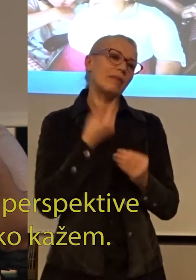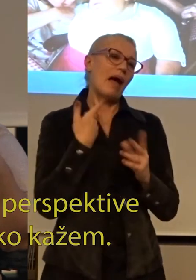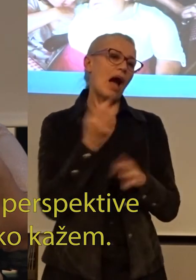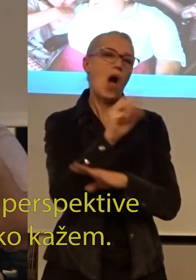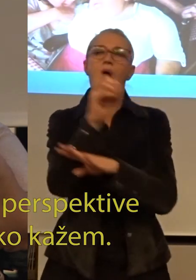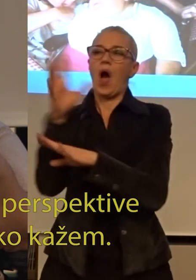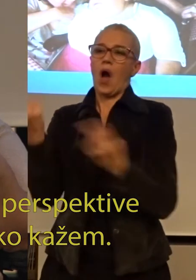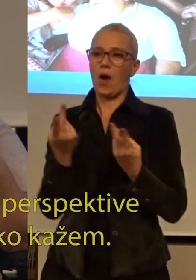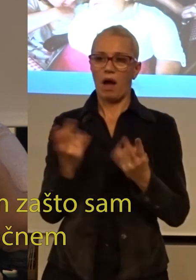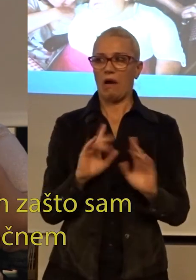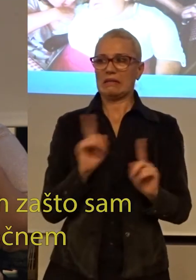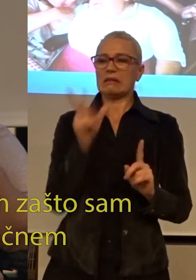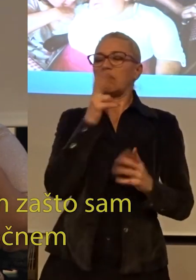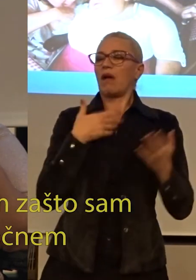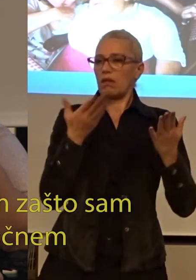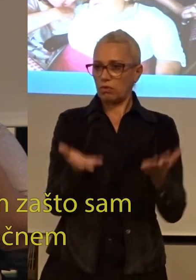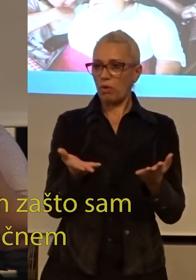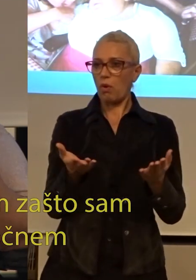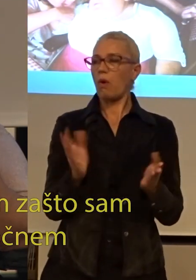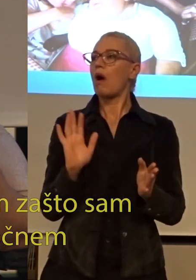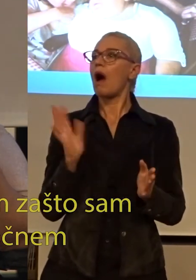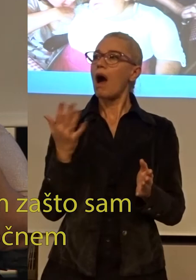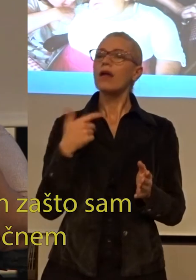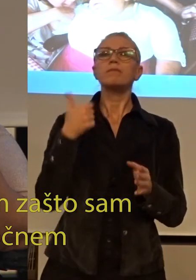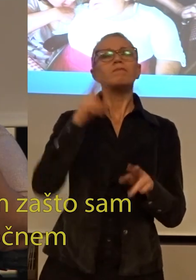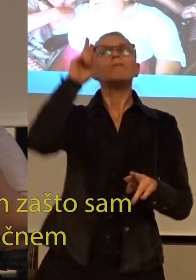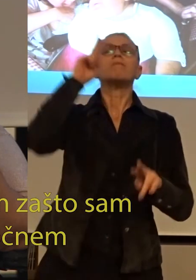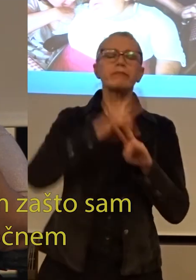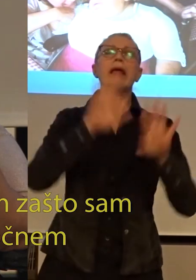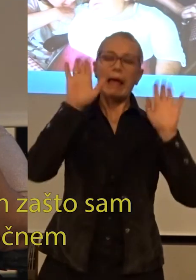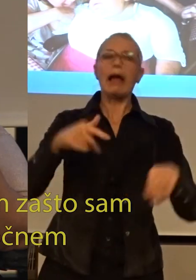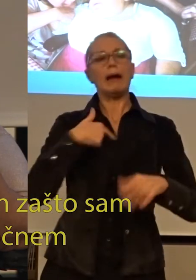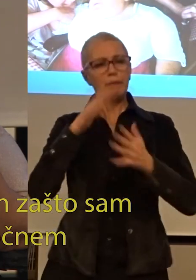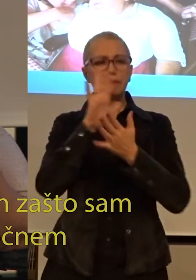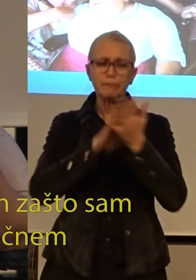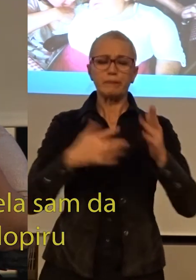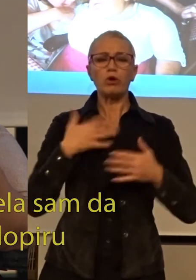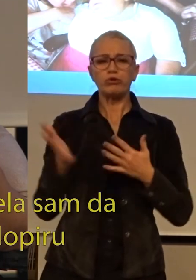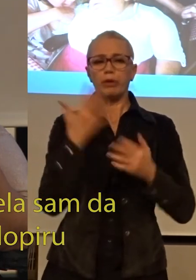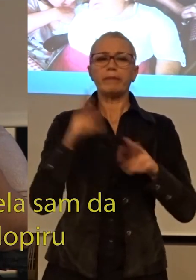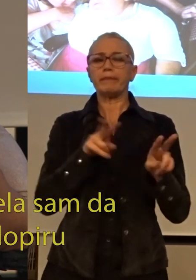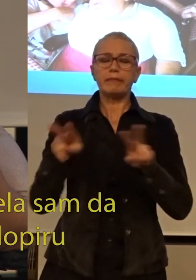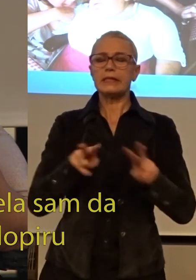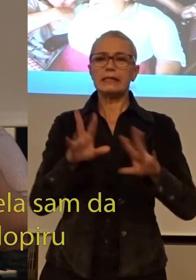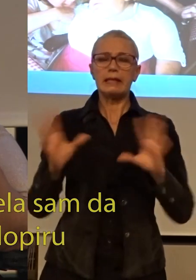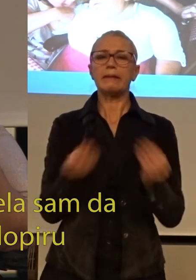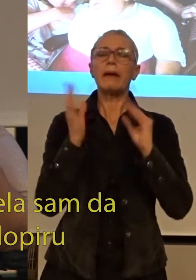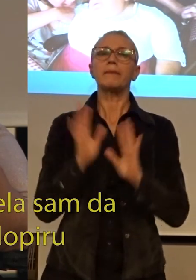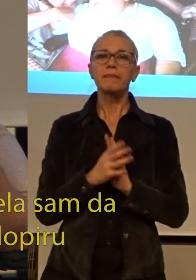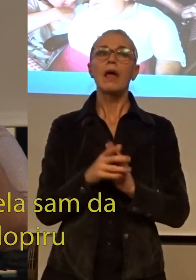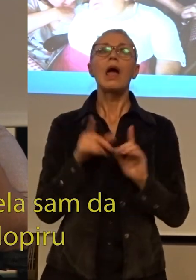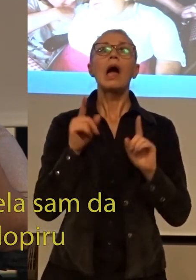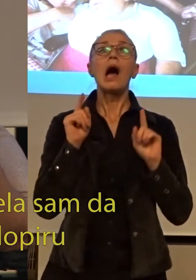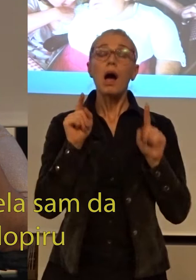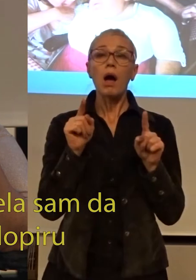tako kažem. Međutim, sam želim da kažem zašto sam ja odlučila da ipak počnem da se, tako kažem, bavim ovim,